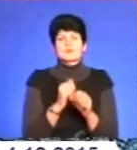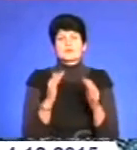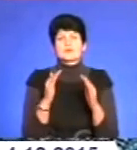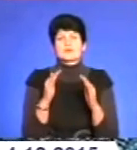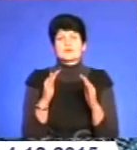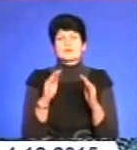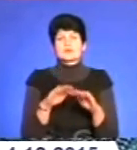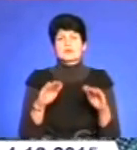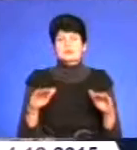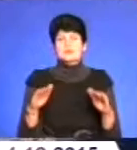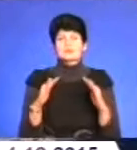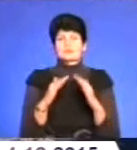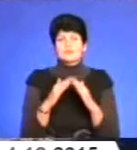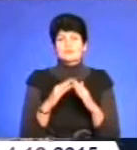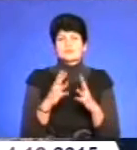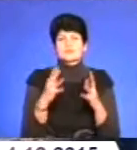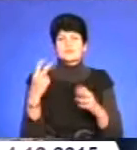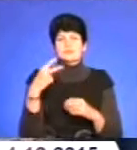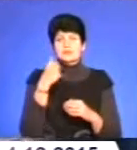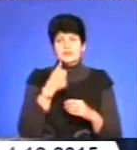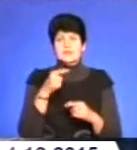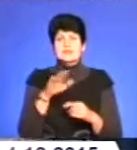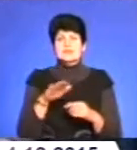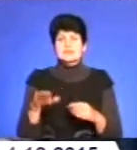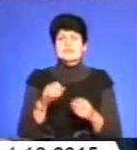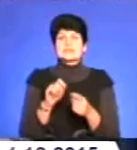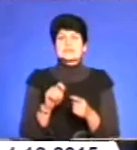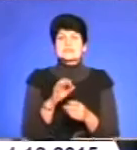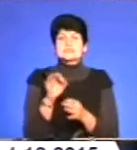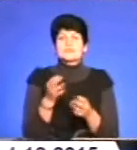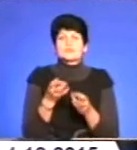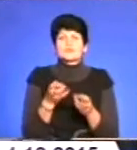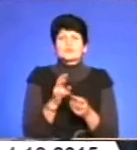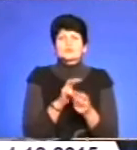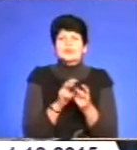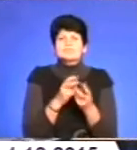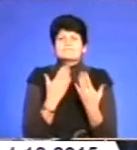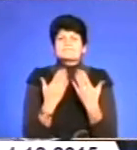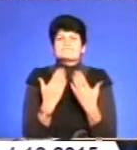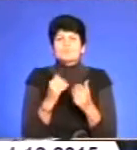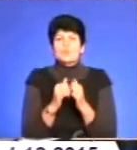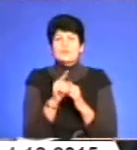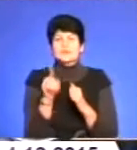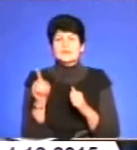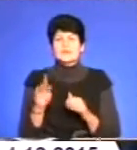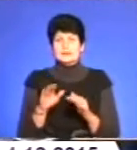20 років. Оце діти-сироти треба було шукати ключик до кожної дитини, щоб